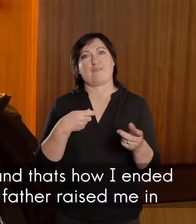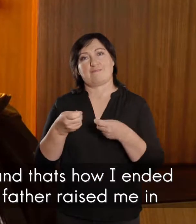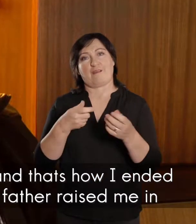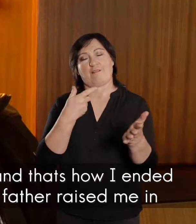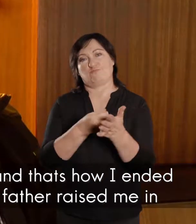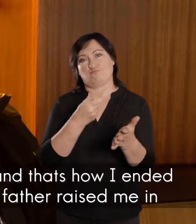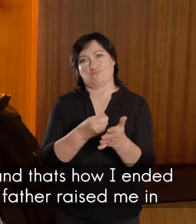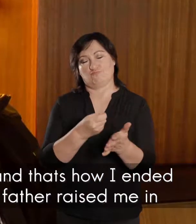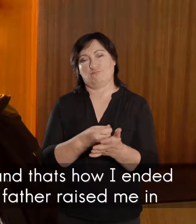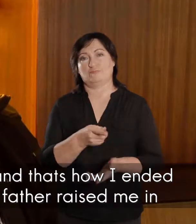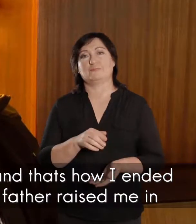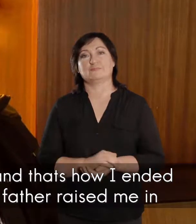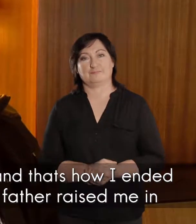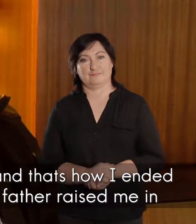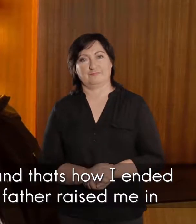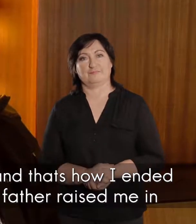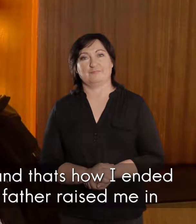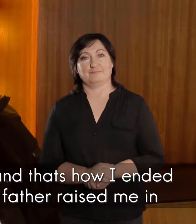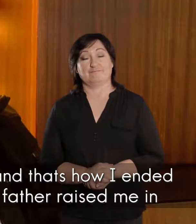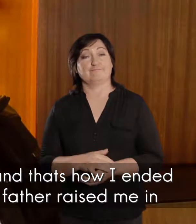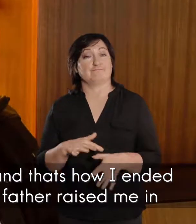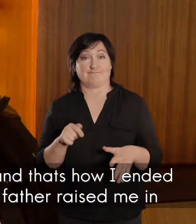kom ek om by een supermarkt hier te werk.